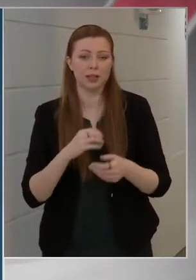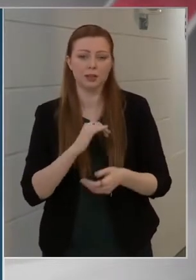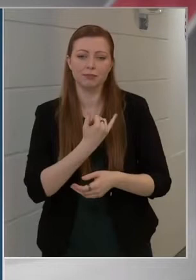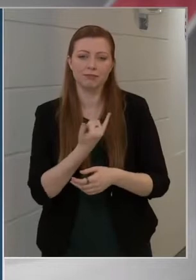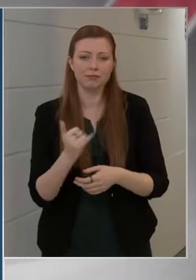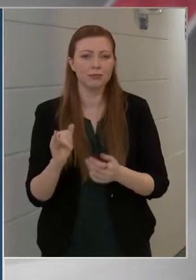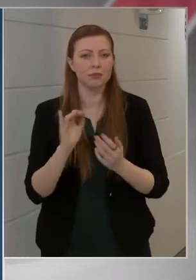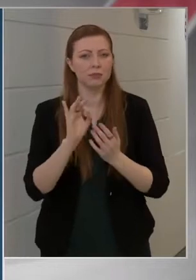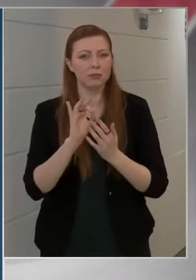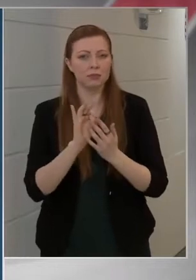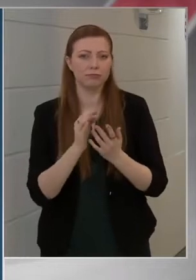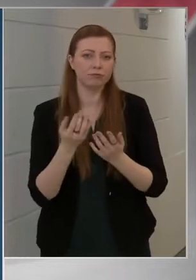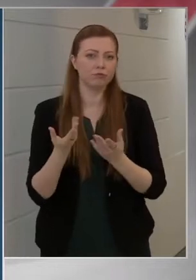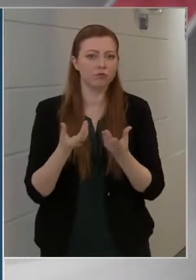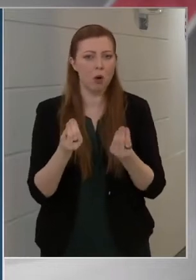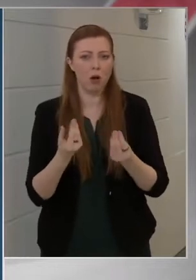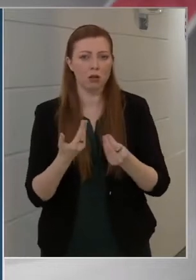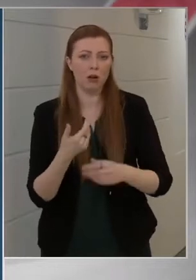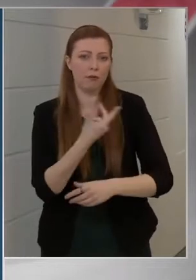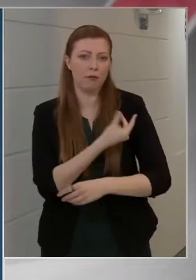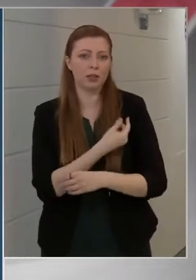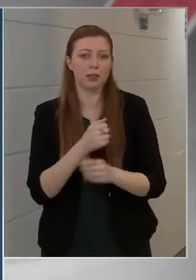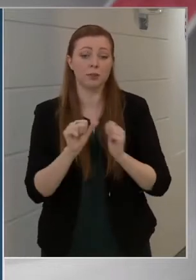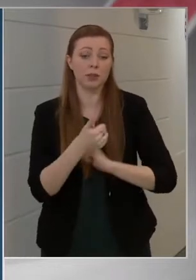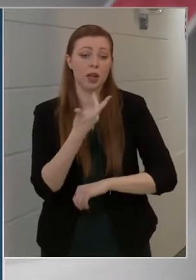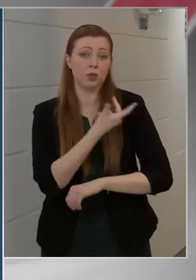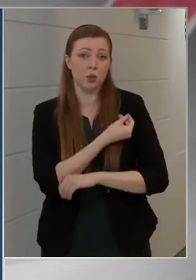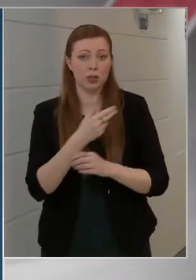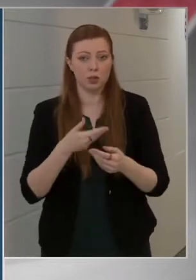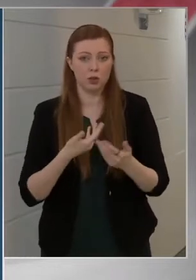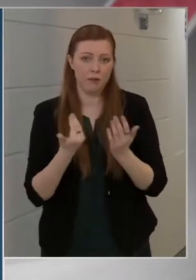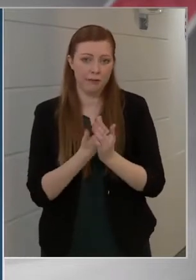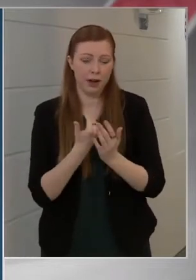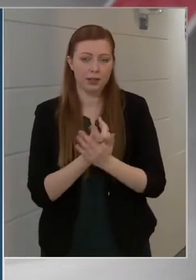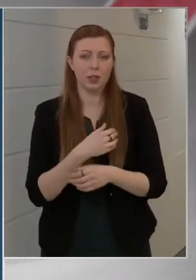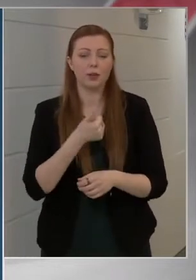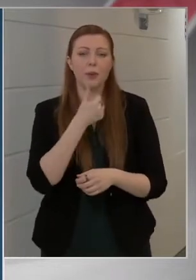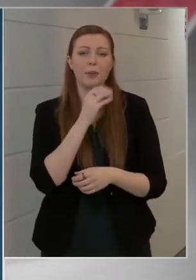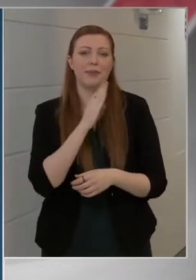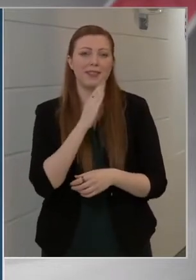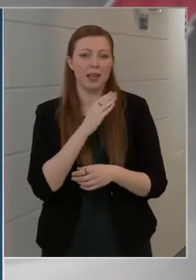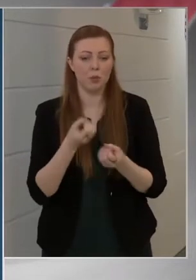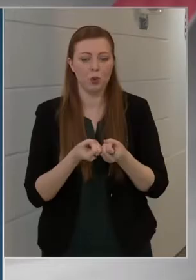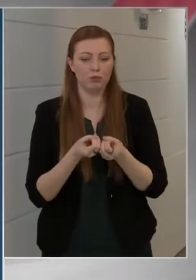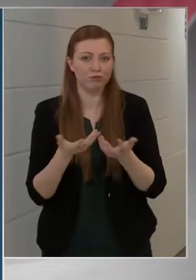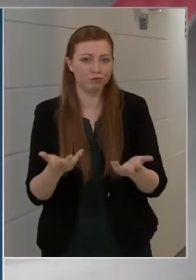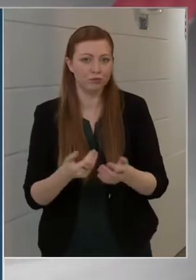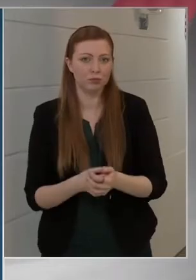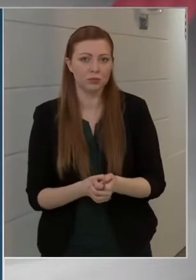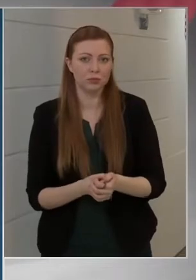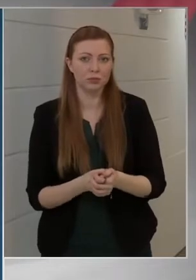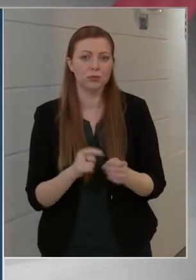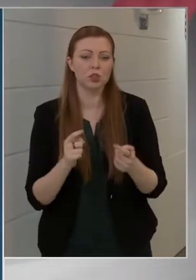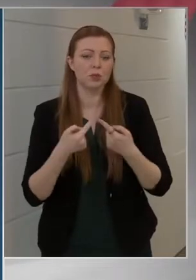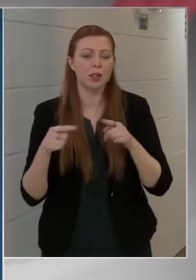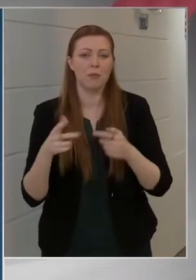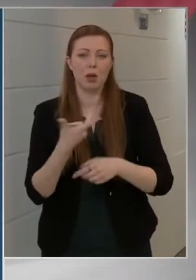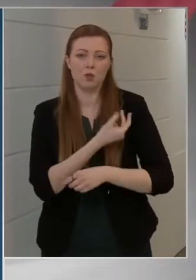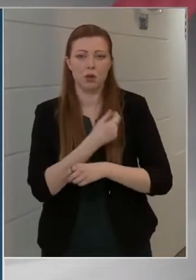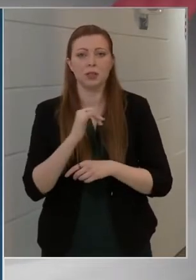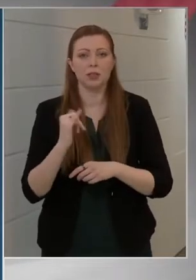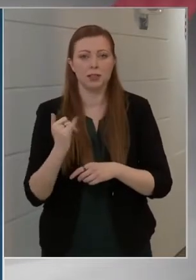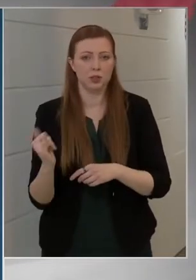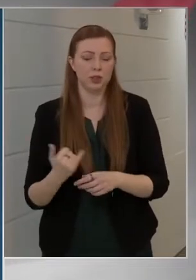egyes adag vakcinát, ami első oltásra felhasználható a Pfizer-ből, és minden más vakcinából is.